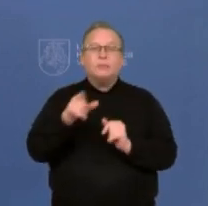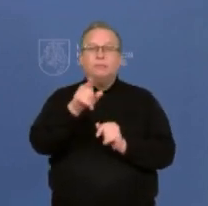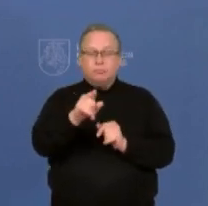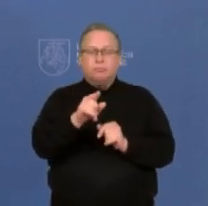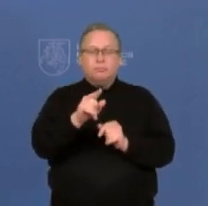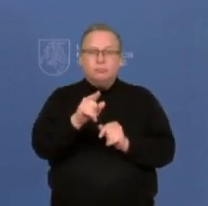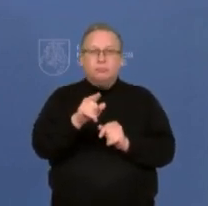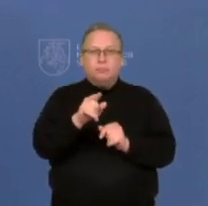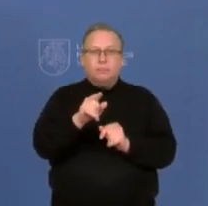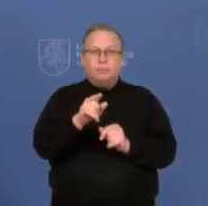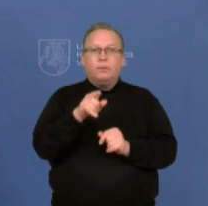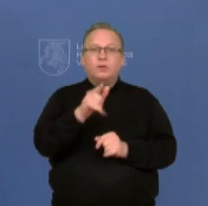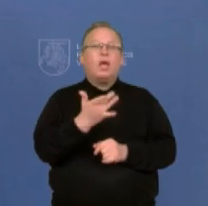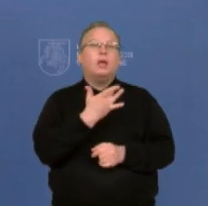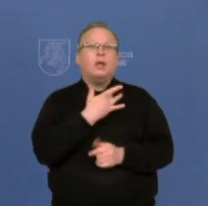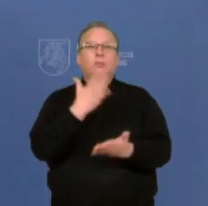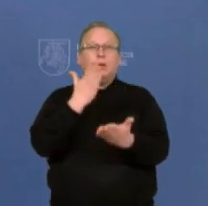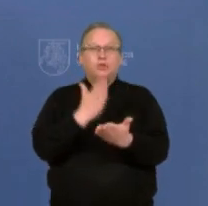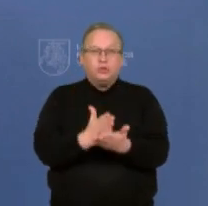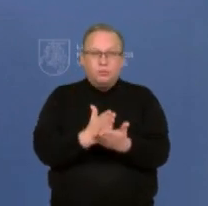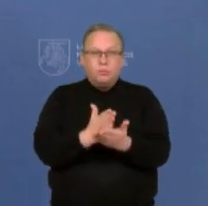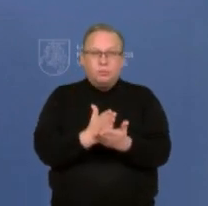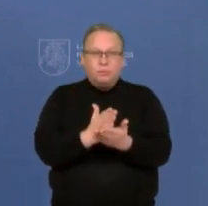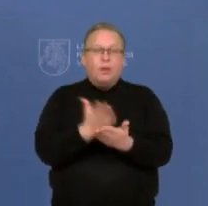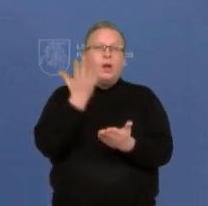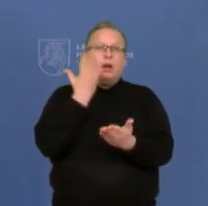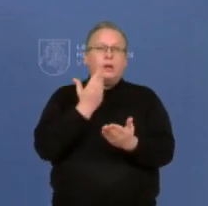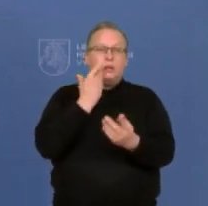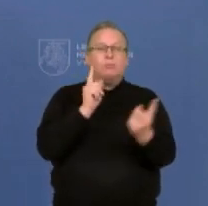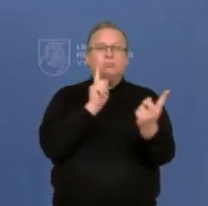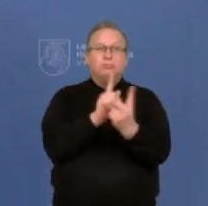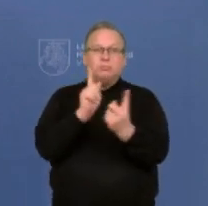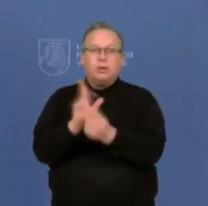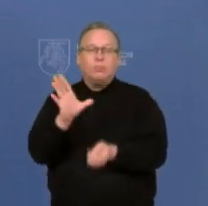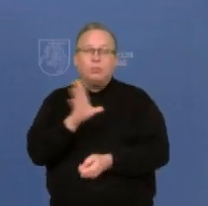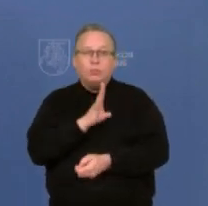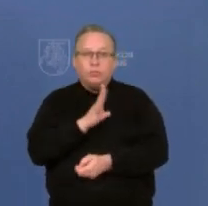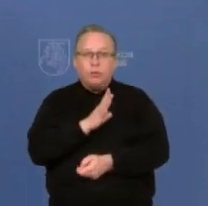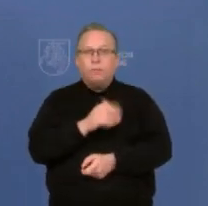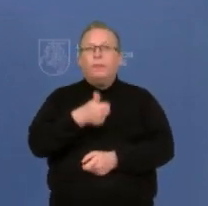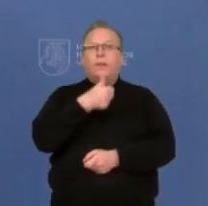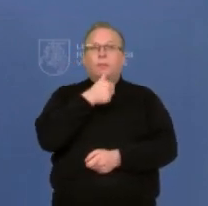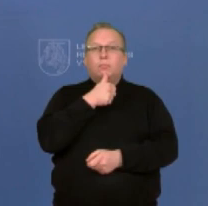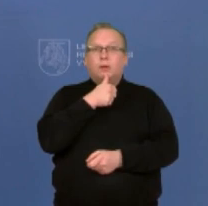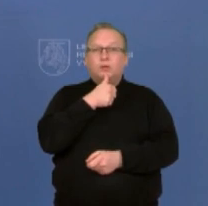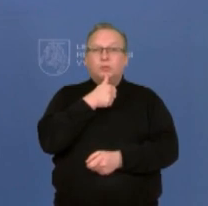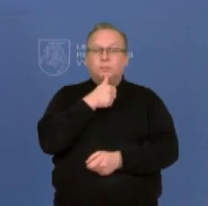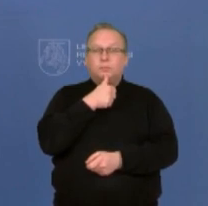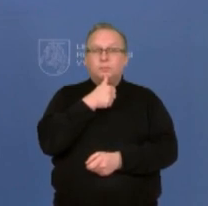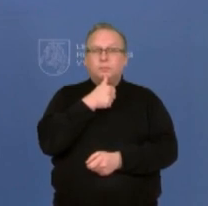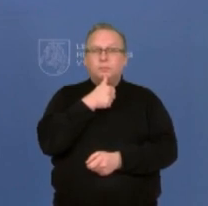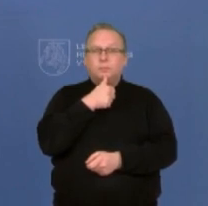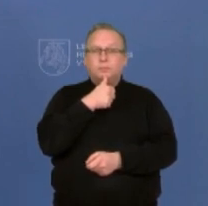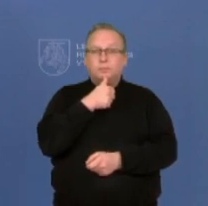susijusios su artimųjų kontaktu susiaurinimu, tai būtent, kad NVSI daugiau